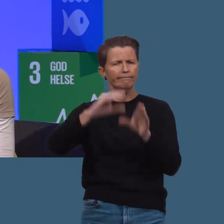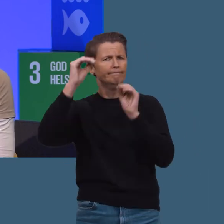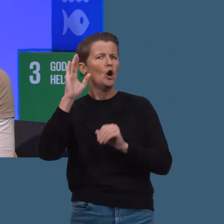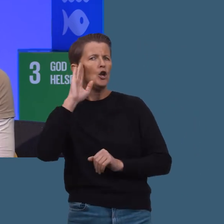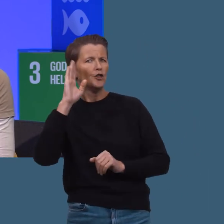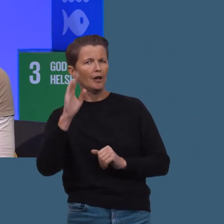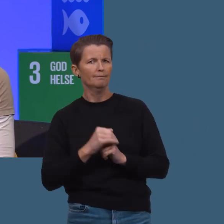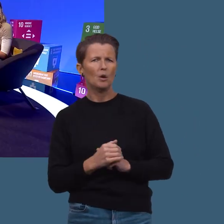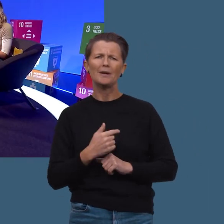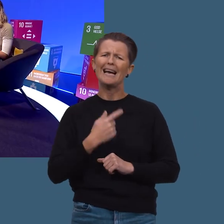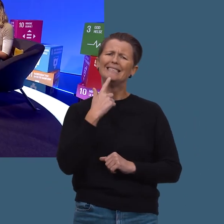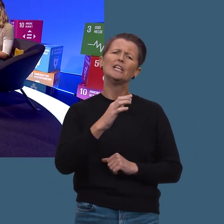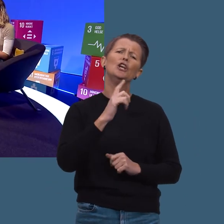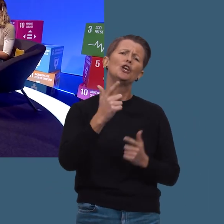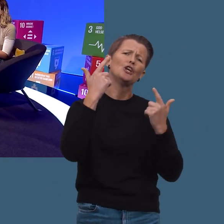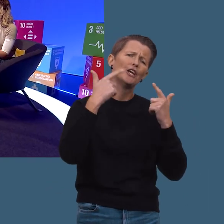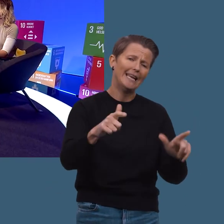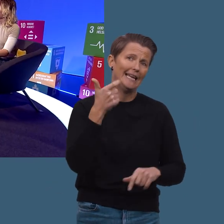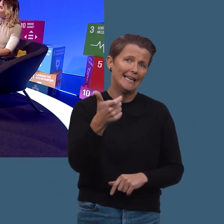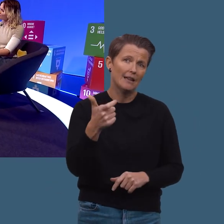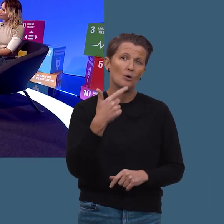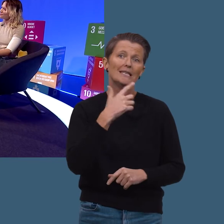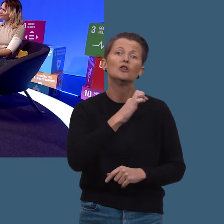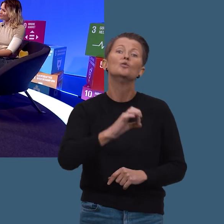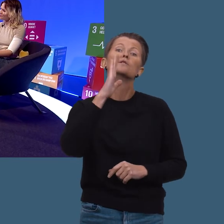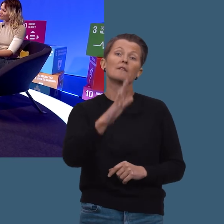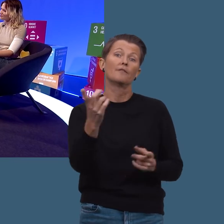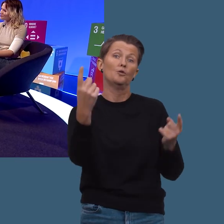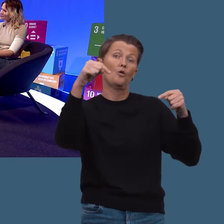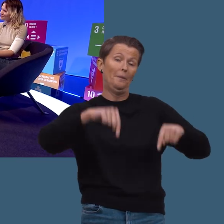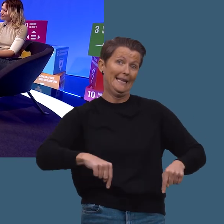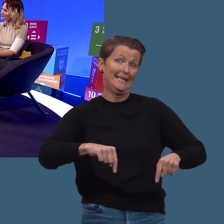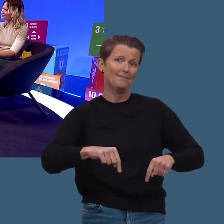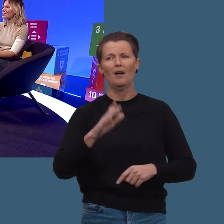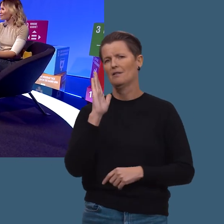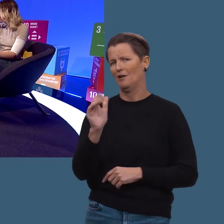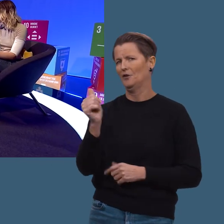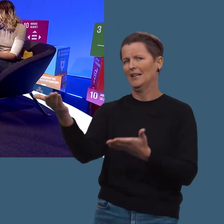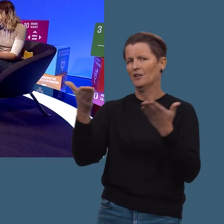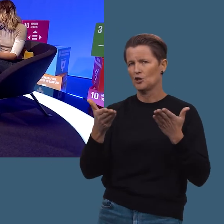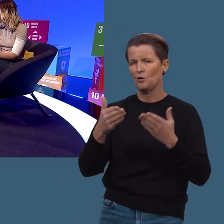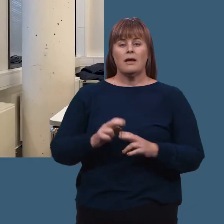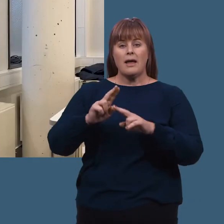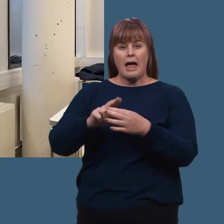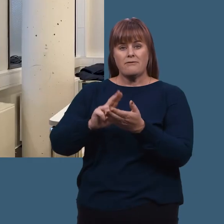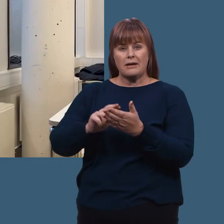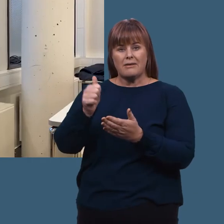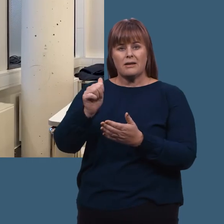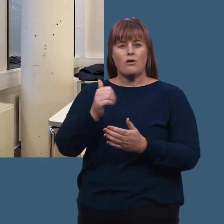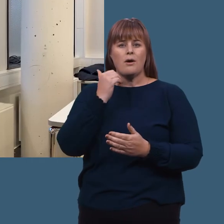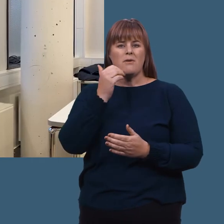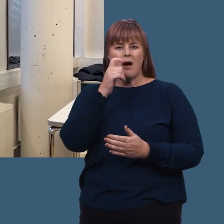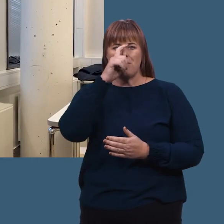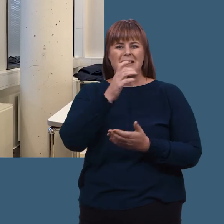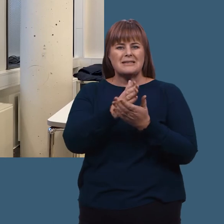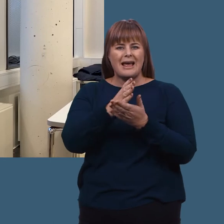begynner å lytte. Da sier jeg lykke til med deg, Gina, og så sier jeg tusen takk for at du kom hit. Takk for invitasjonen. FN er viktig